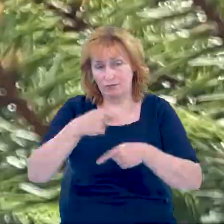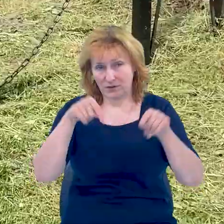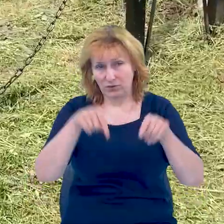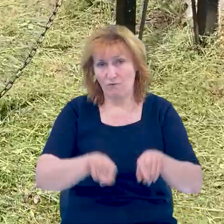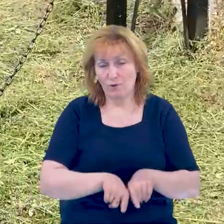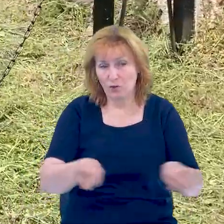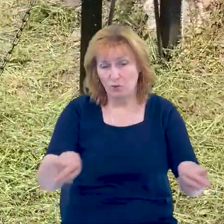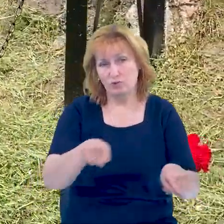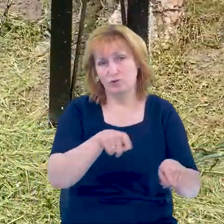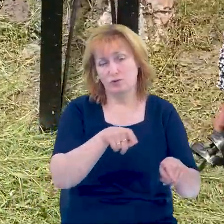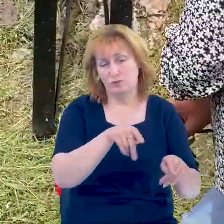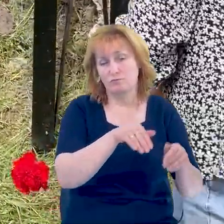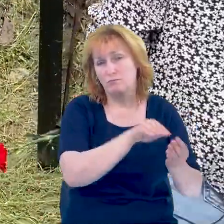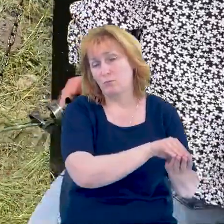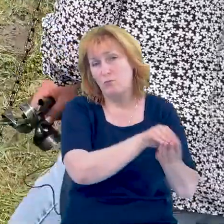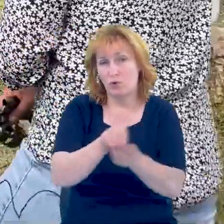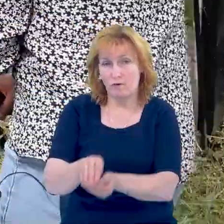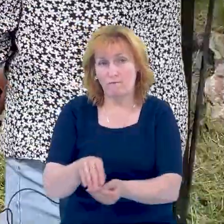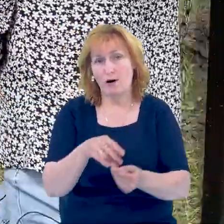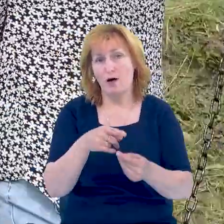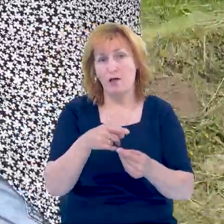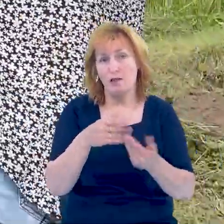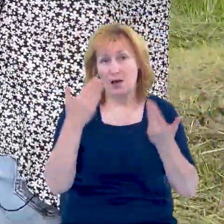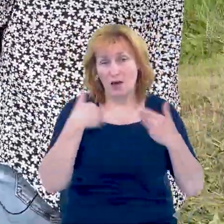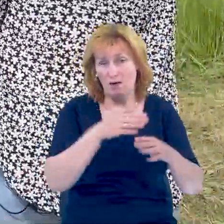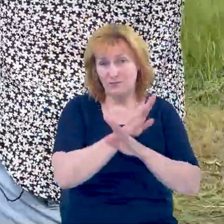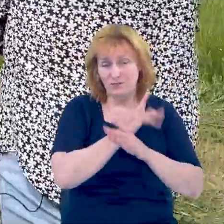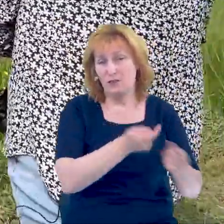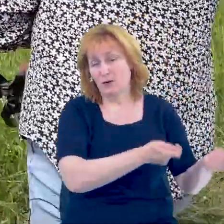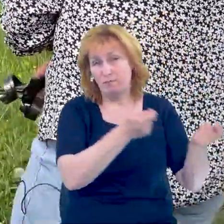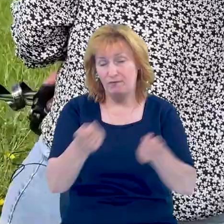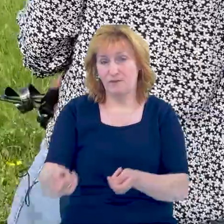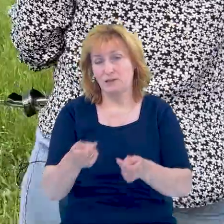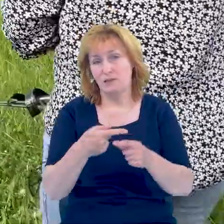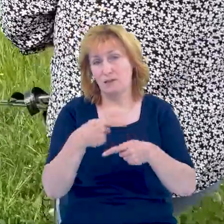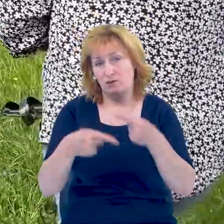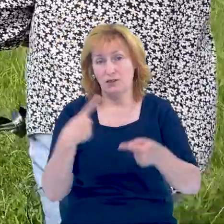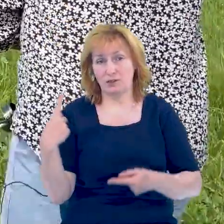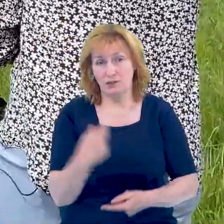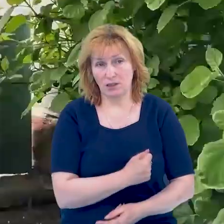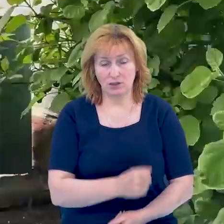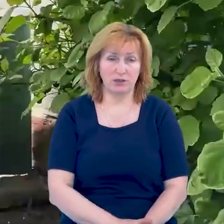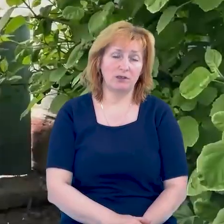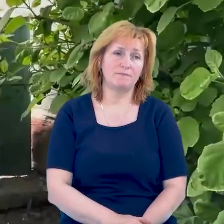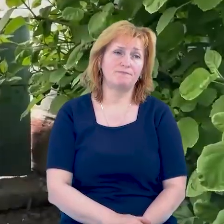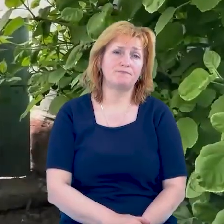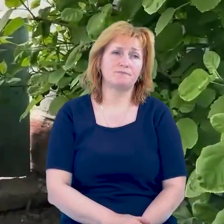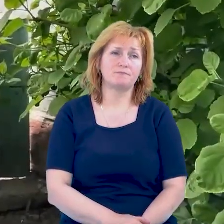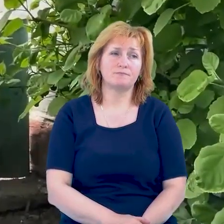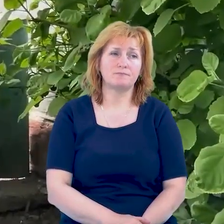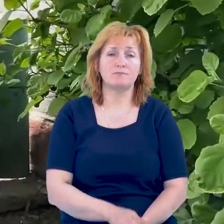похорону. Тіло Ангеліни привезли через тиждень. Кажу, якщо ховати закритою, тоді я буду йти в морг дивитися.